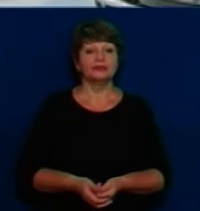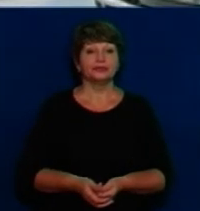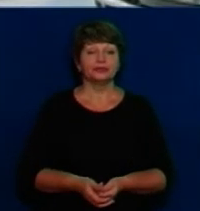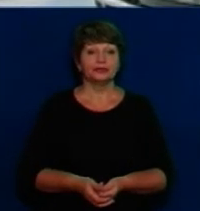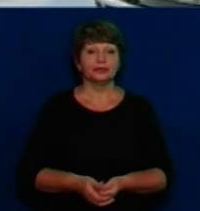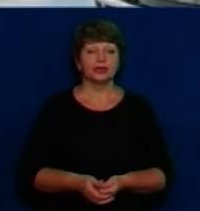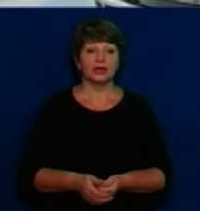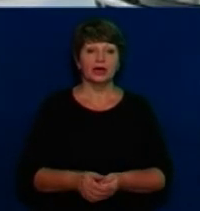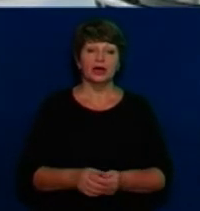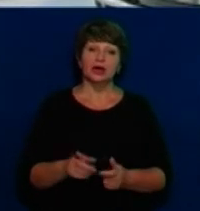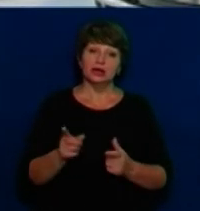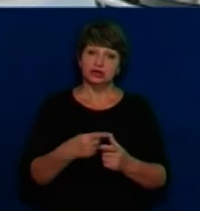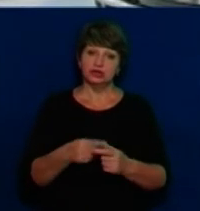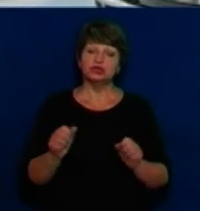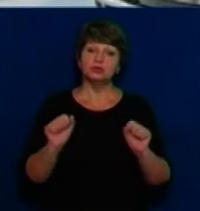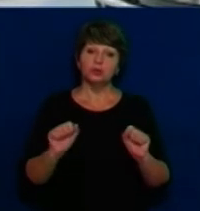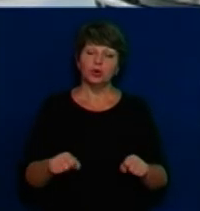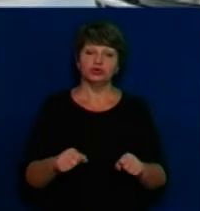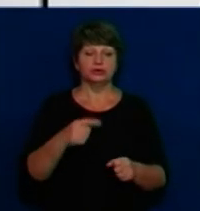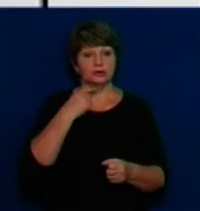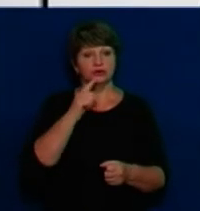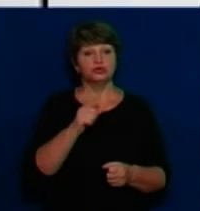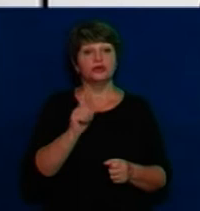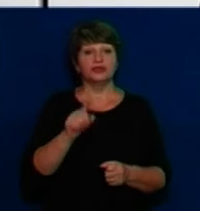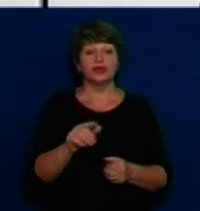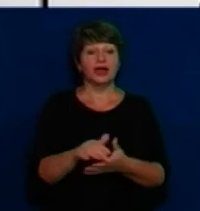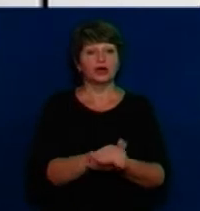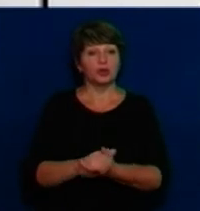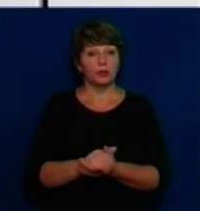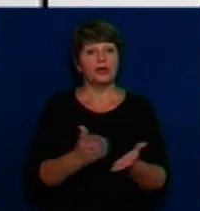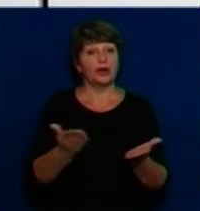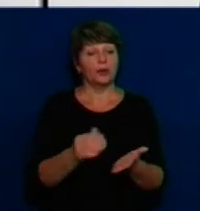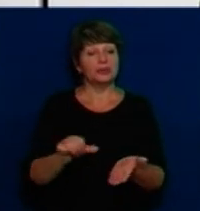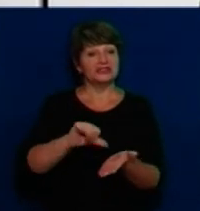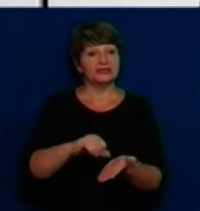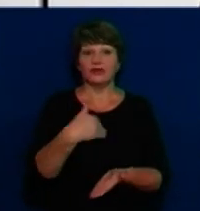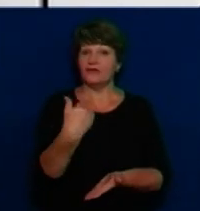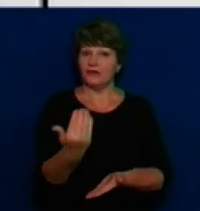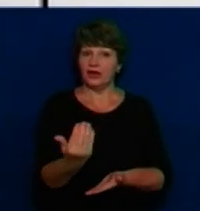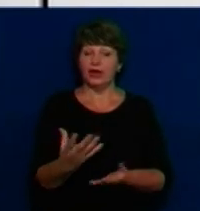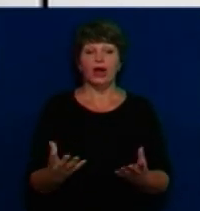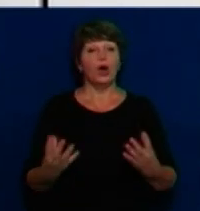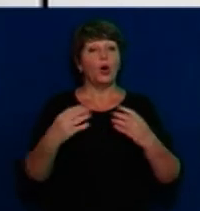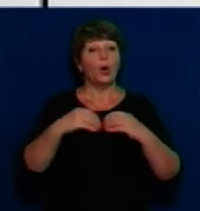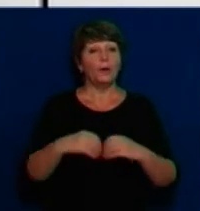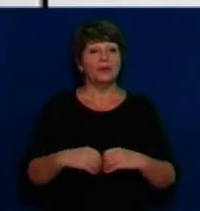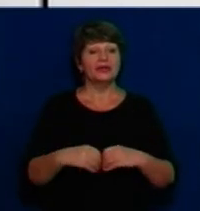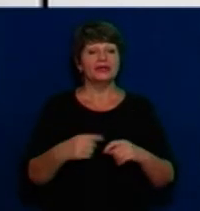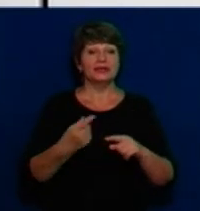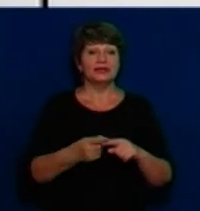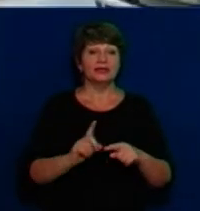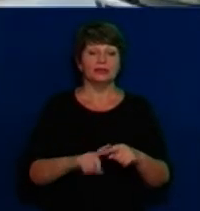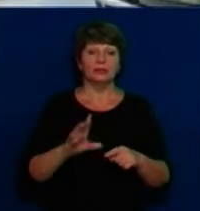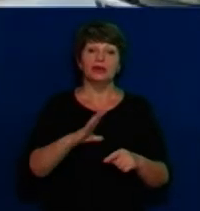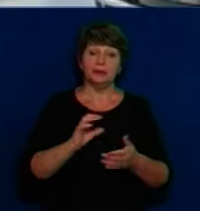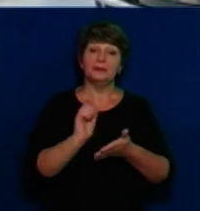пані Ірино. Чи можна стверджувати, що в тій громаді, яку представляєте ви, об'єднання відтермінувалося з зуб'єктивних теж